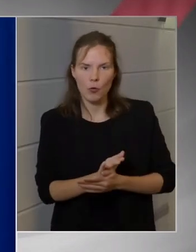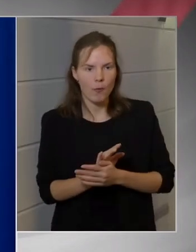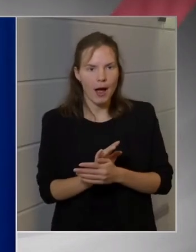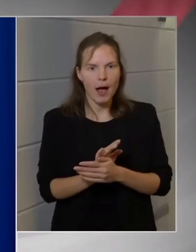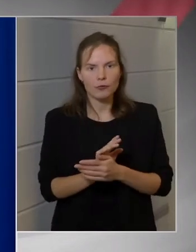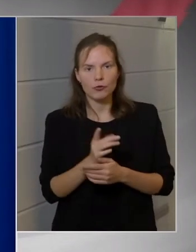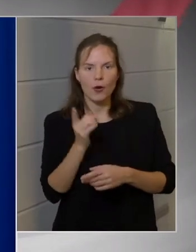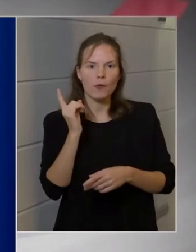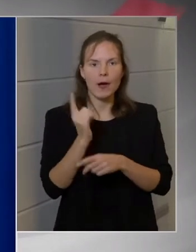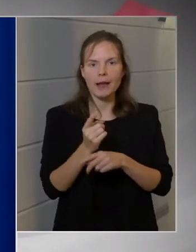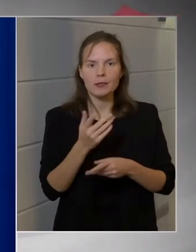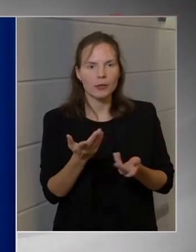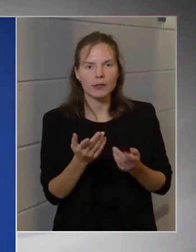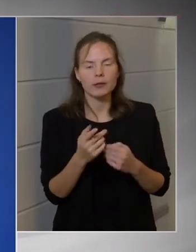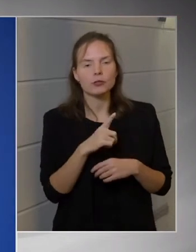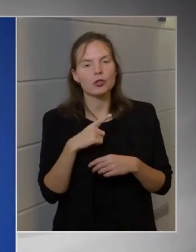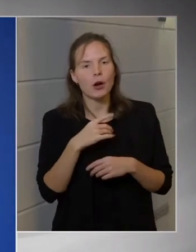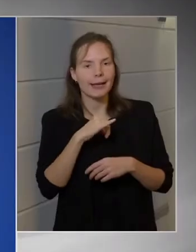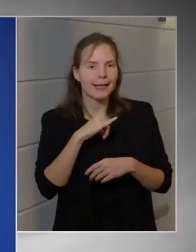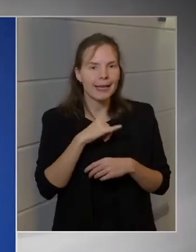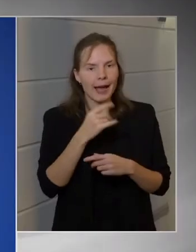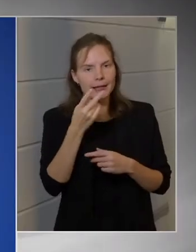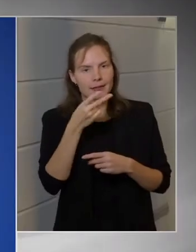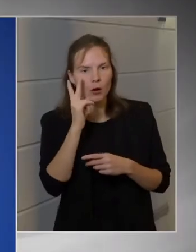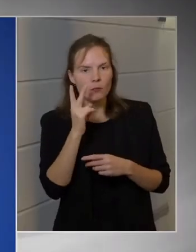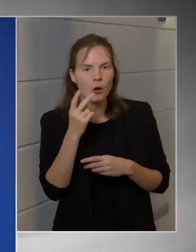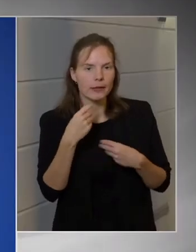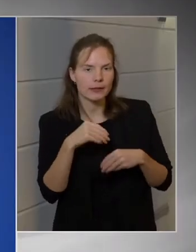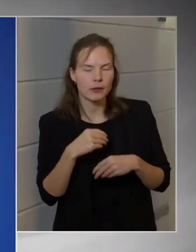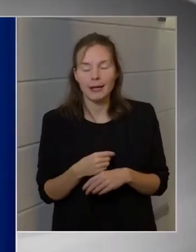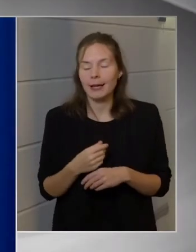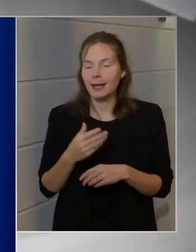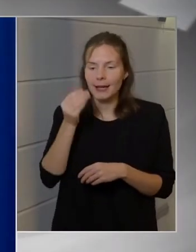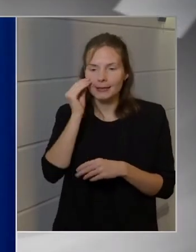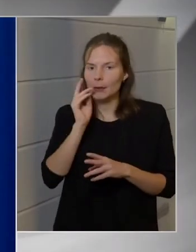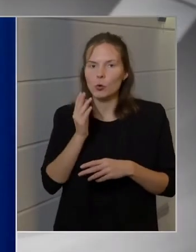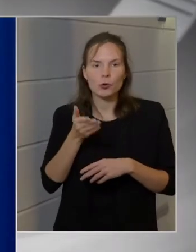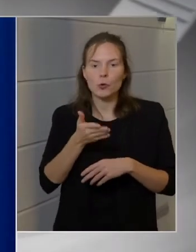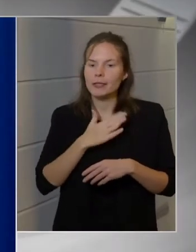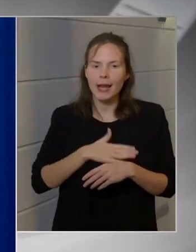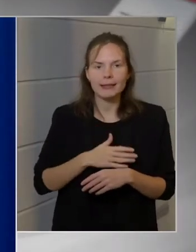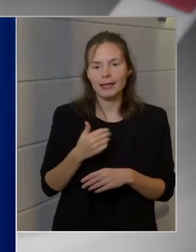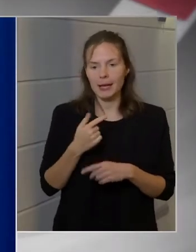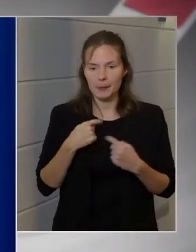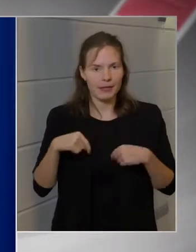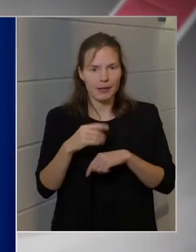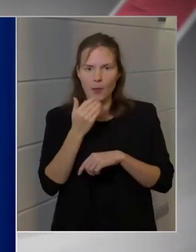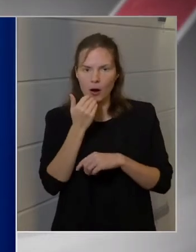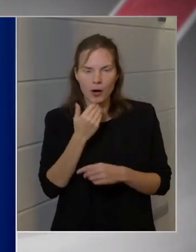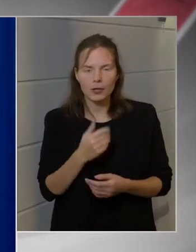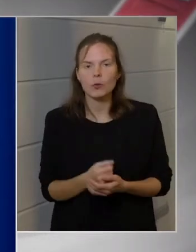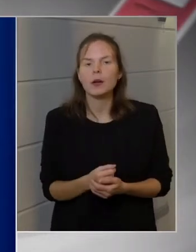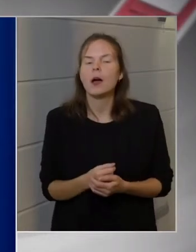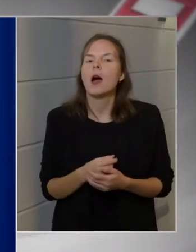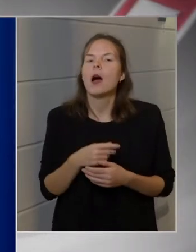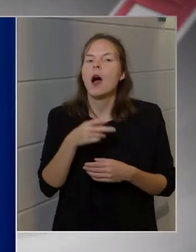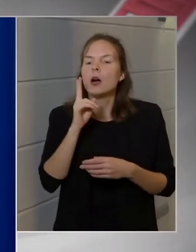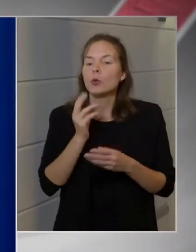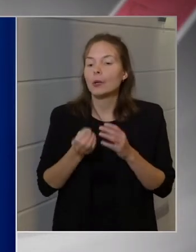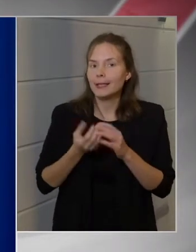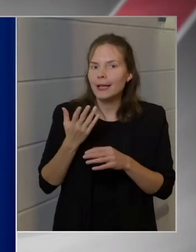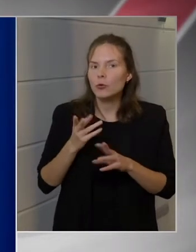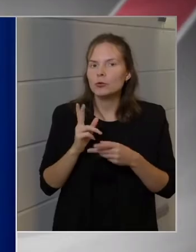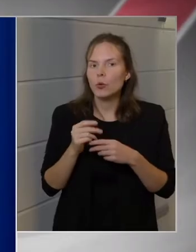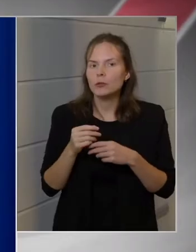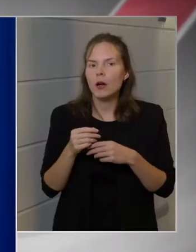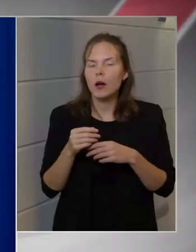mik ezek a szakmai indokok. Mi értem, hogy önökben van ilyen hajlam, de bennünk nincsen. Ezek szerint a tömegközlekedés, az most egy fél mondatából kiderült,